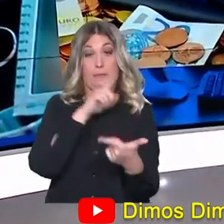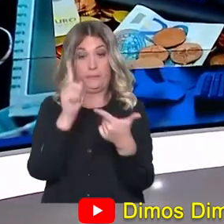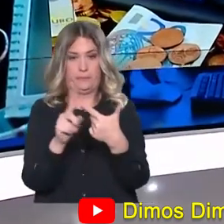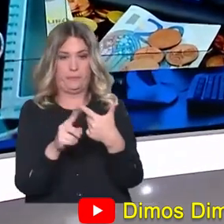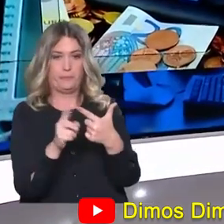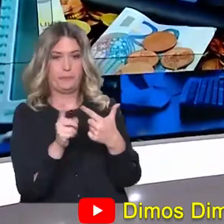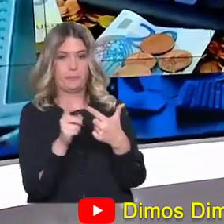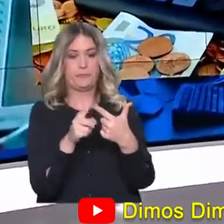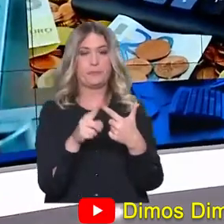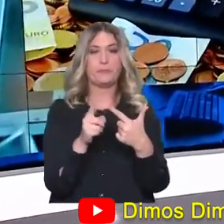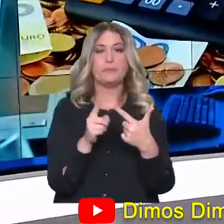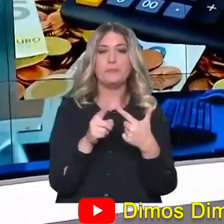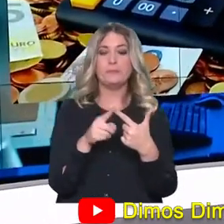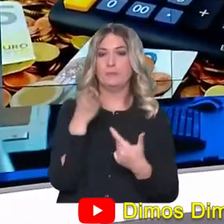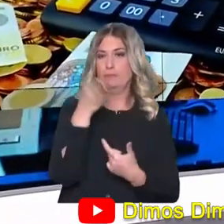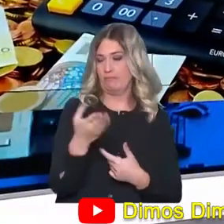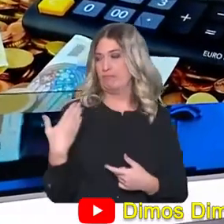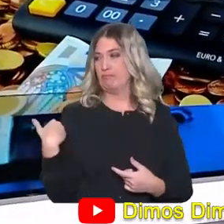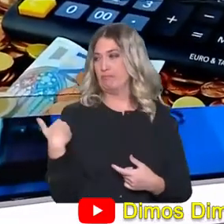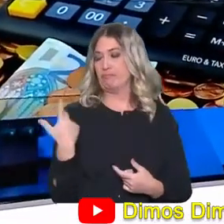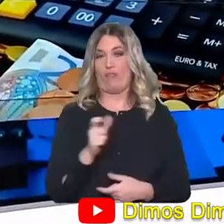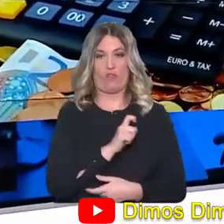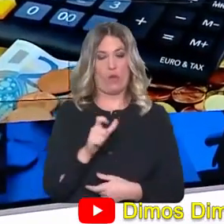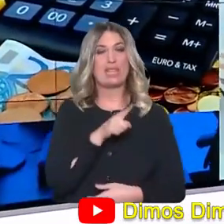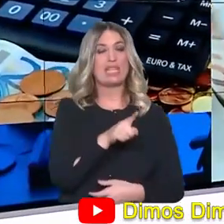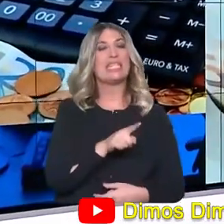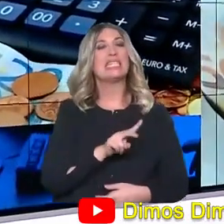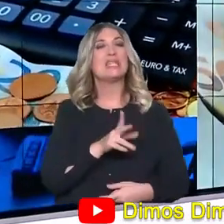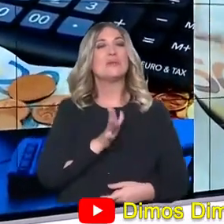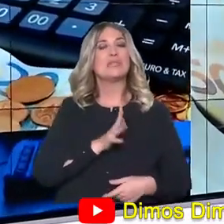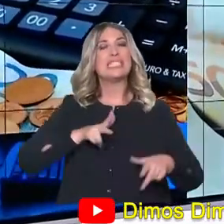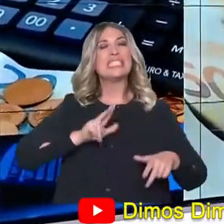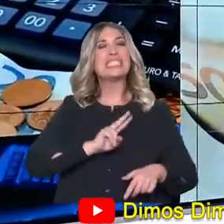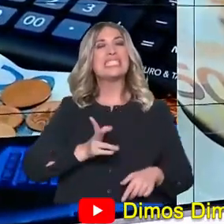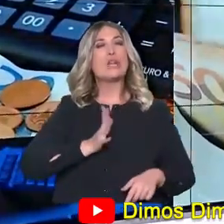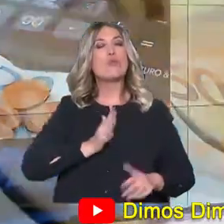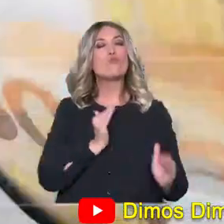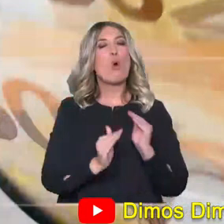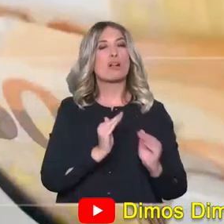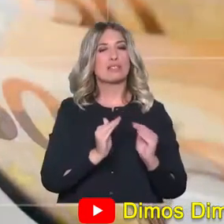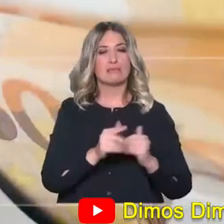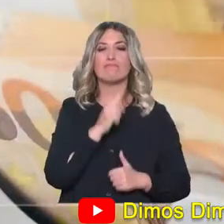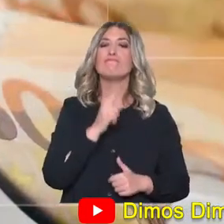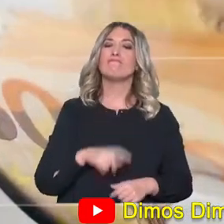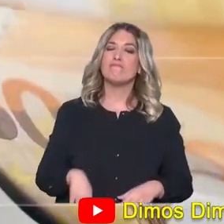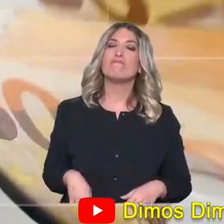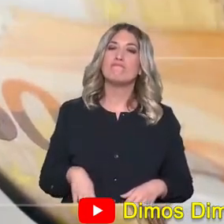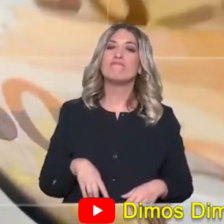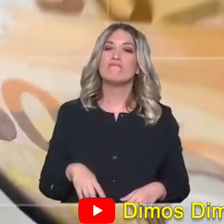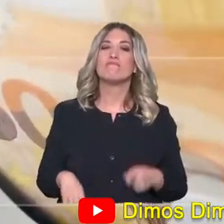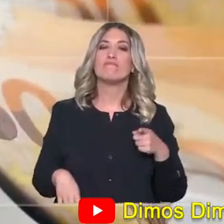πόρισμα που δόθηκε στο τέλος της προηγούμενης βδομάδας του συνηγόρου του καταναλωτή. Τι διαπίστωσε, ότι δέχεται, αυτή είναι φράση,